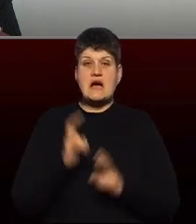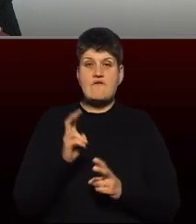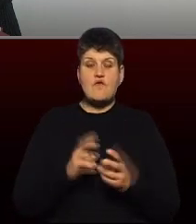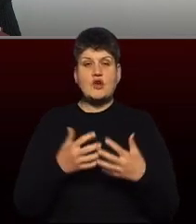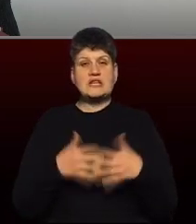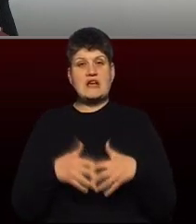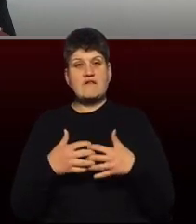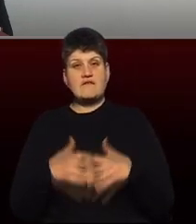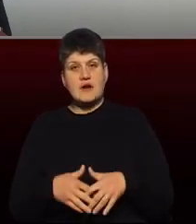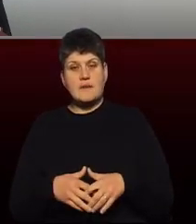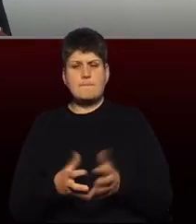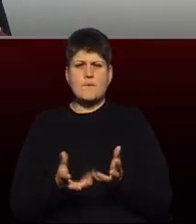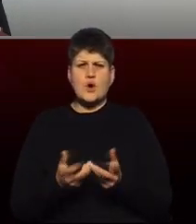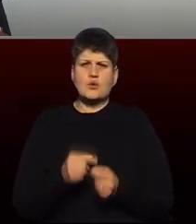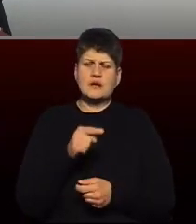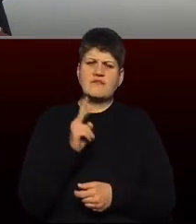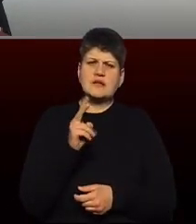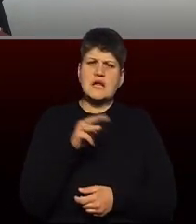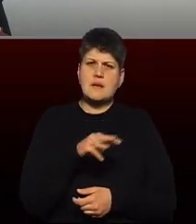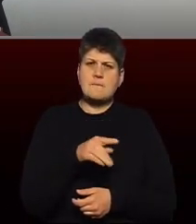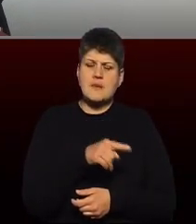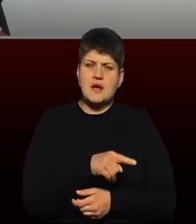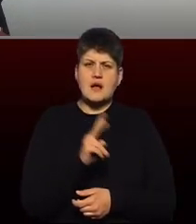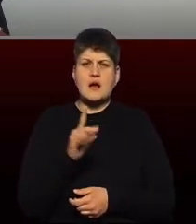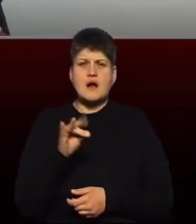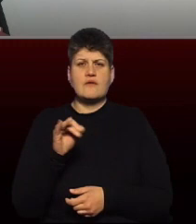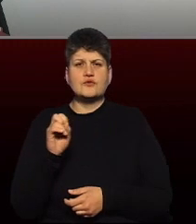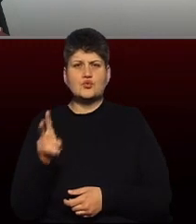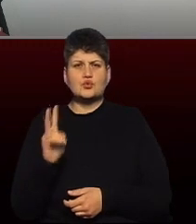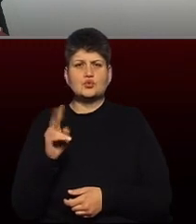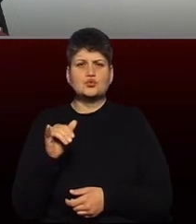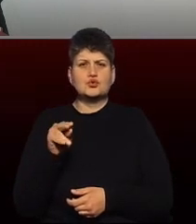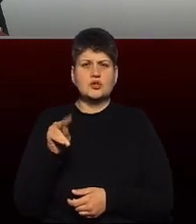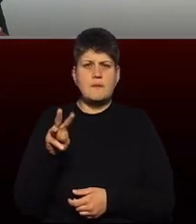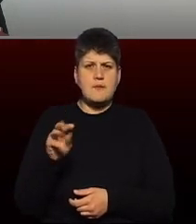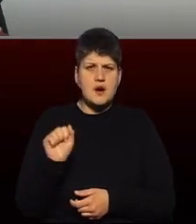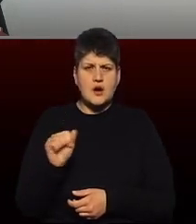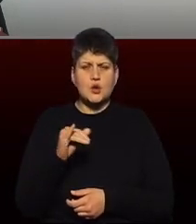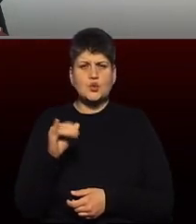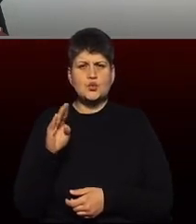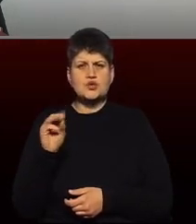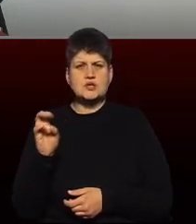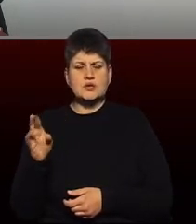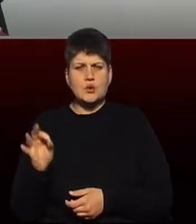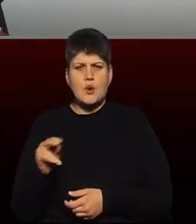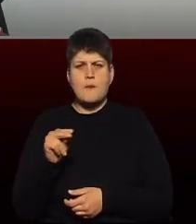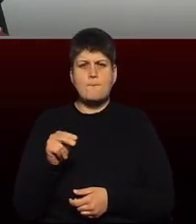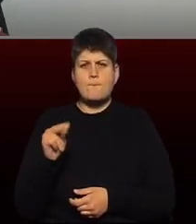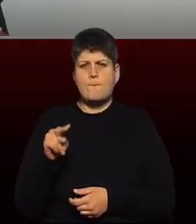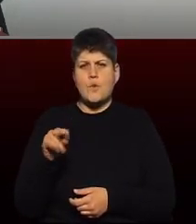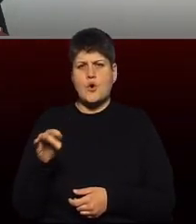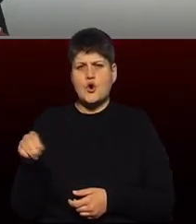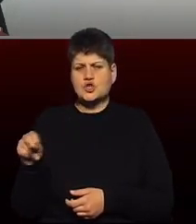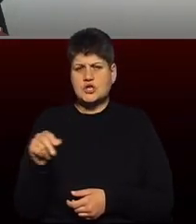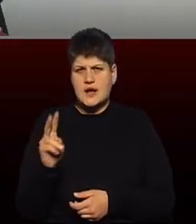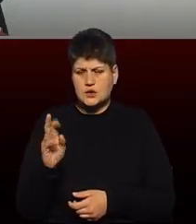квадратні метри, Кравчукови, Кучмі, Юхщенку, Порошенку, хай не